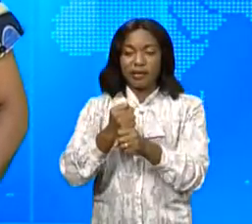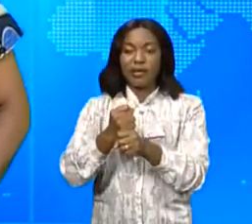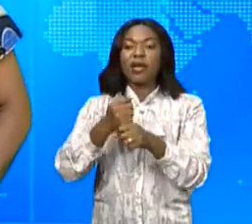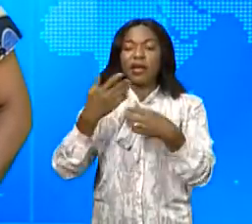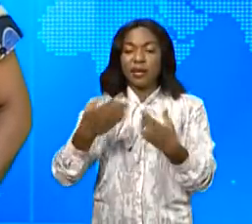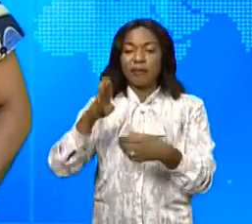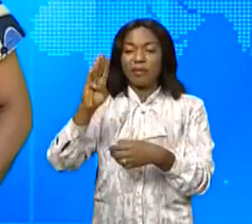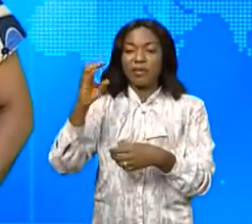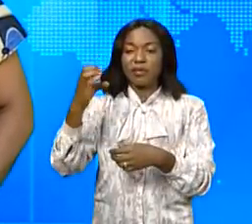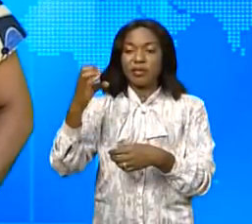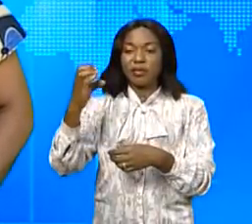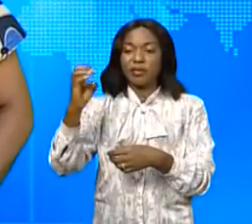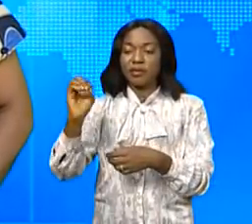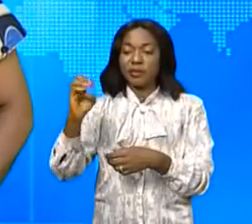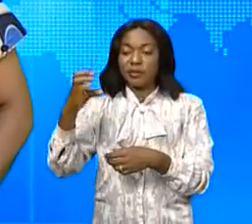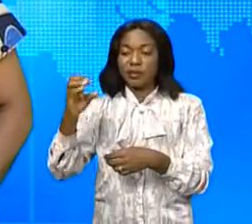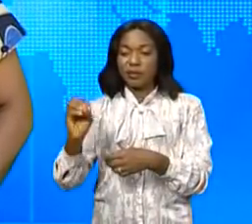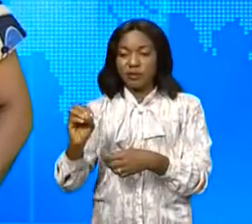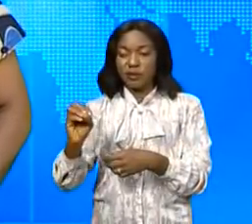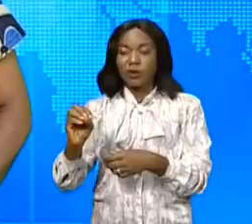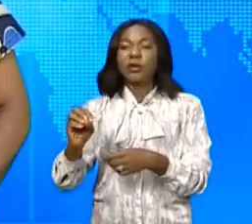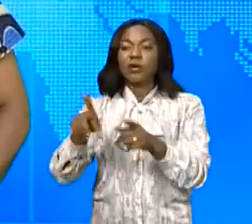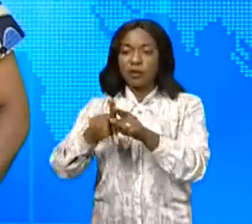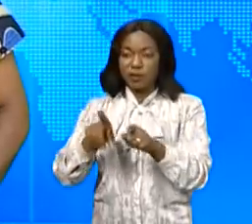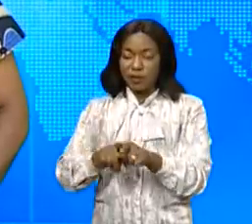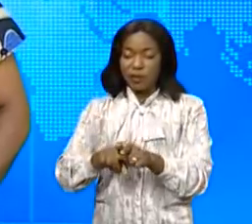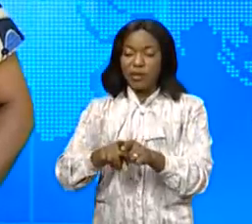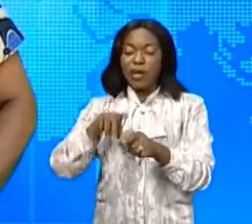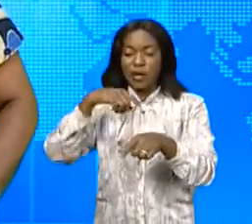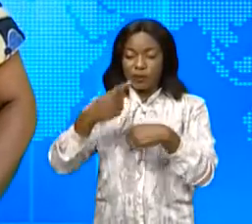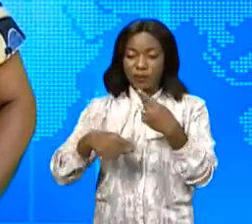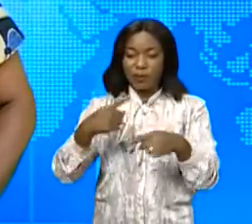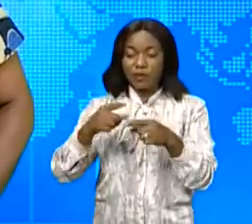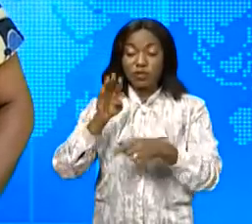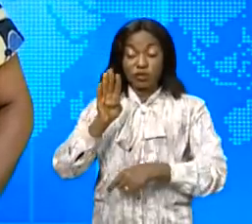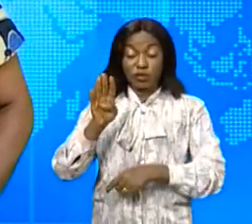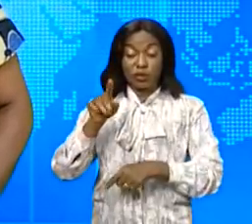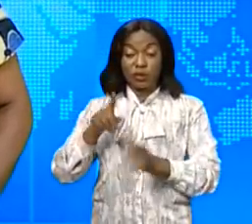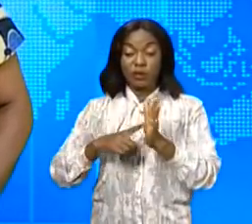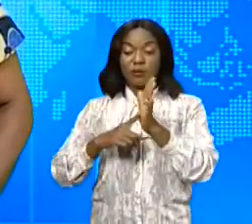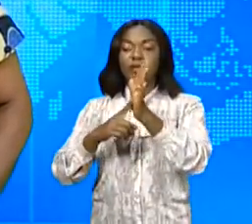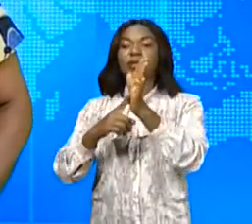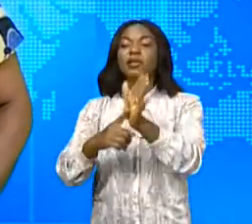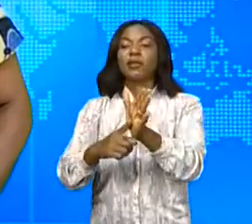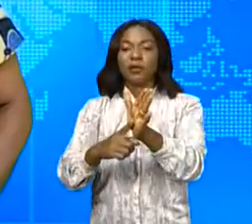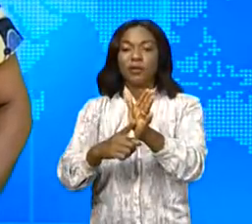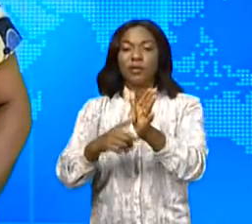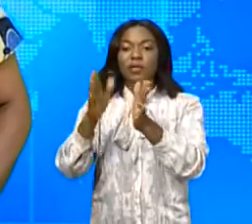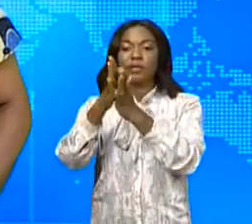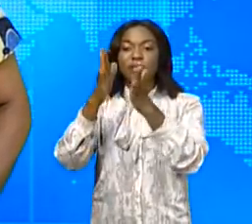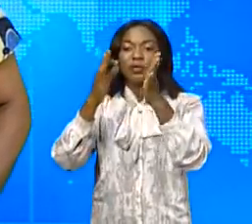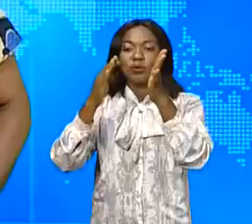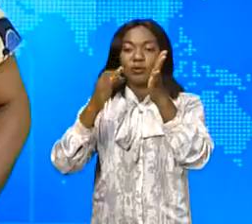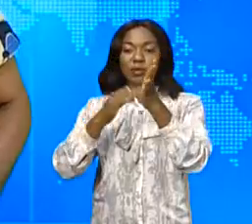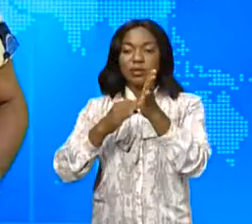BSECO à part le biais de son DGAI. Théophile Matondo vient de procéder ce jeudi à la présentation du 18e rapport